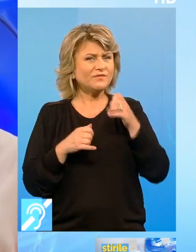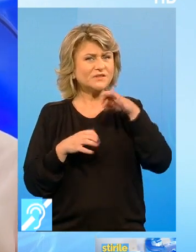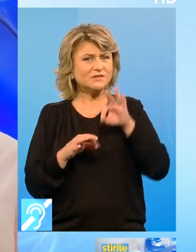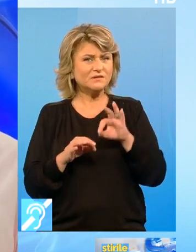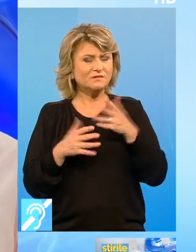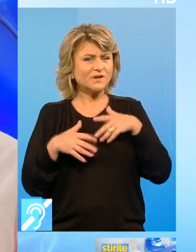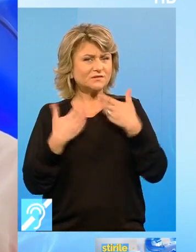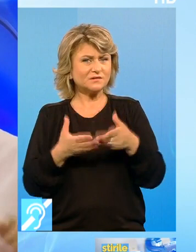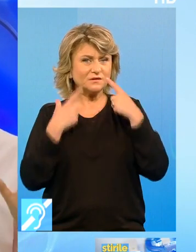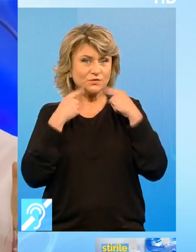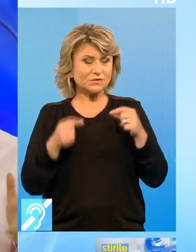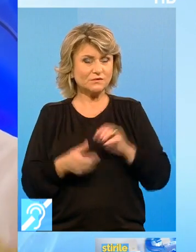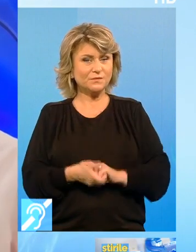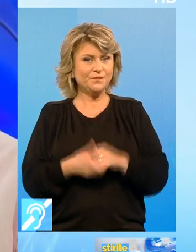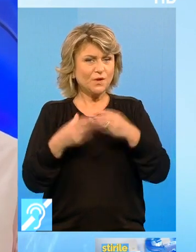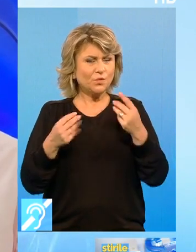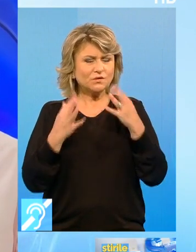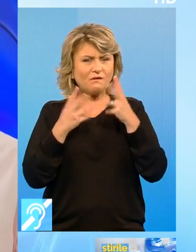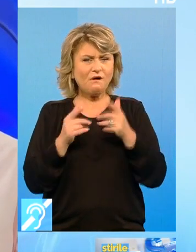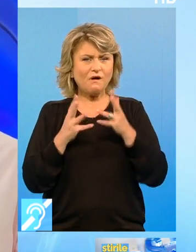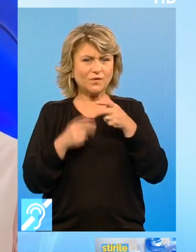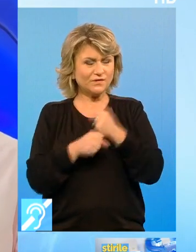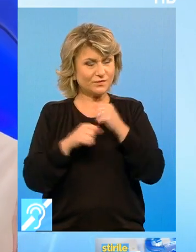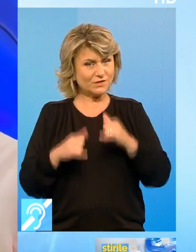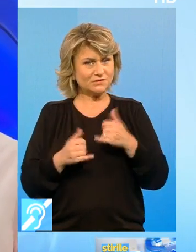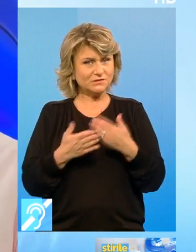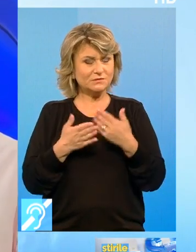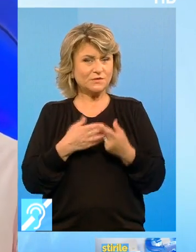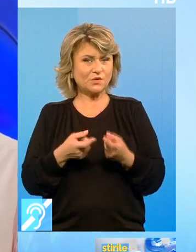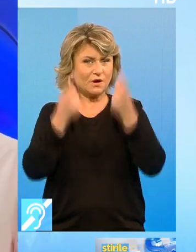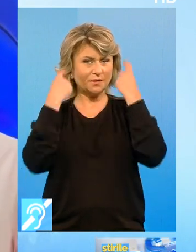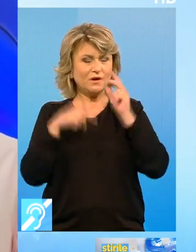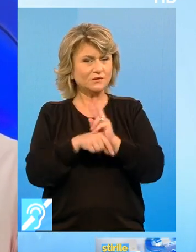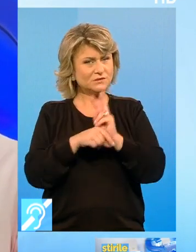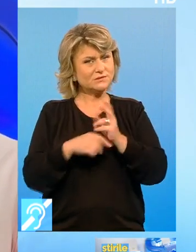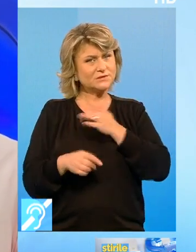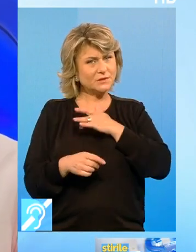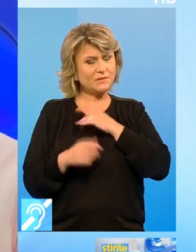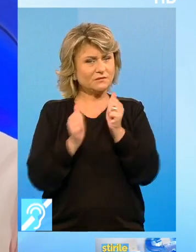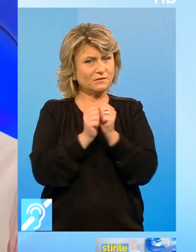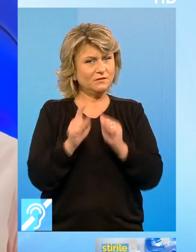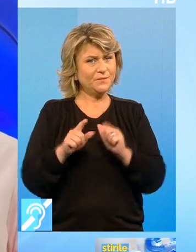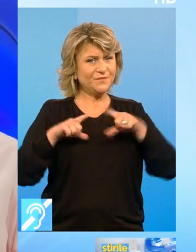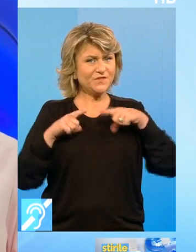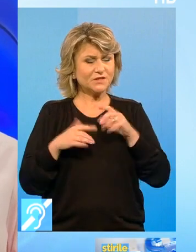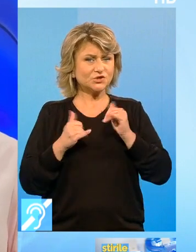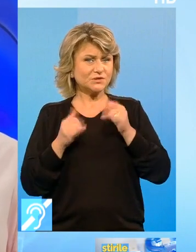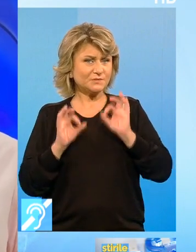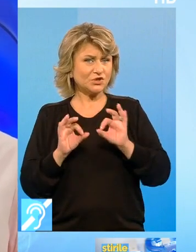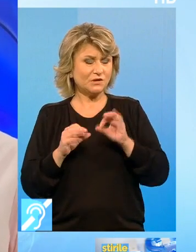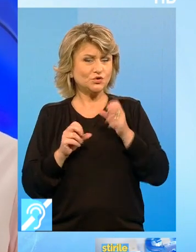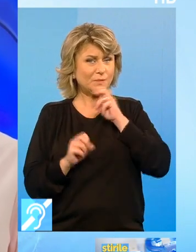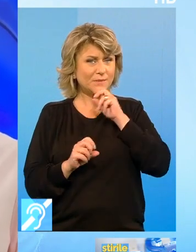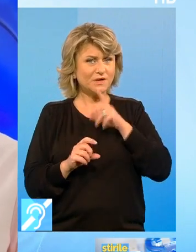vor să dea rezultate Multe calcule de făcut astăzi Pentru capricorn Atenție la sentimentele partenerului de viață În special după